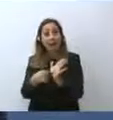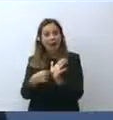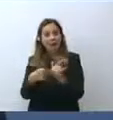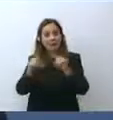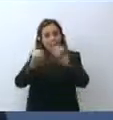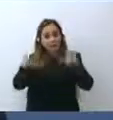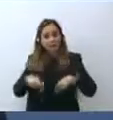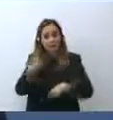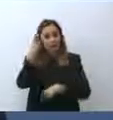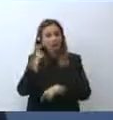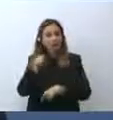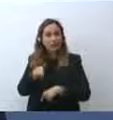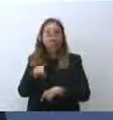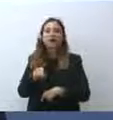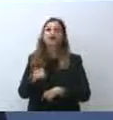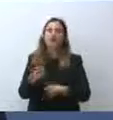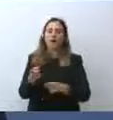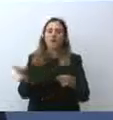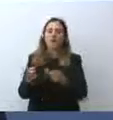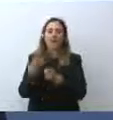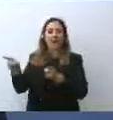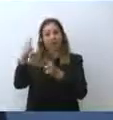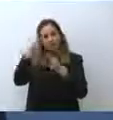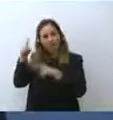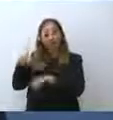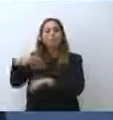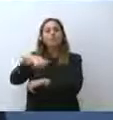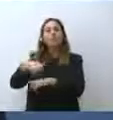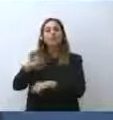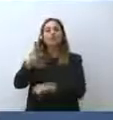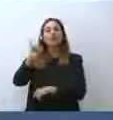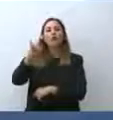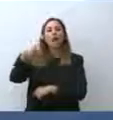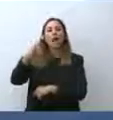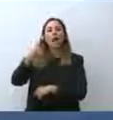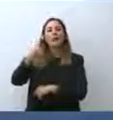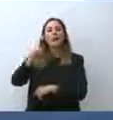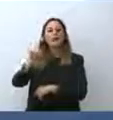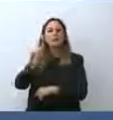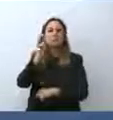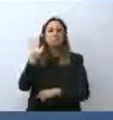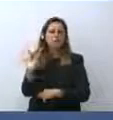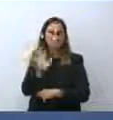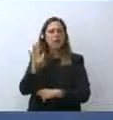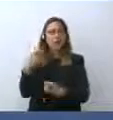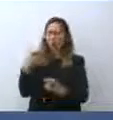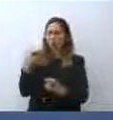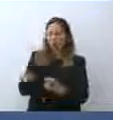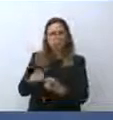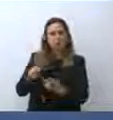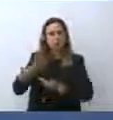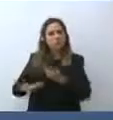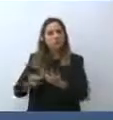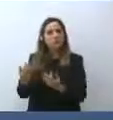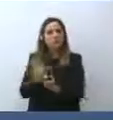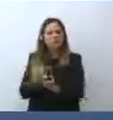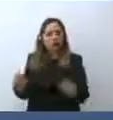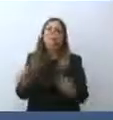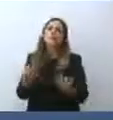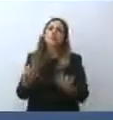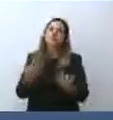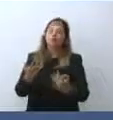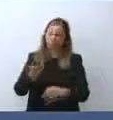brevemente il Ministro Bianchi, mi pare stia andando bene. Vi saranno sicuramente casi, e lo stesso